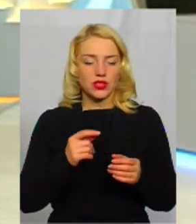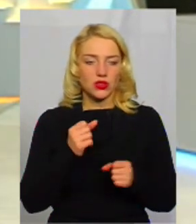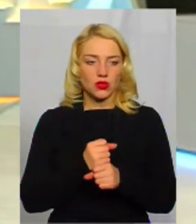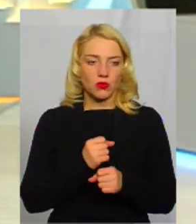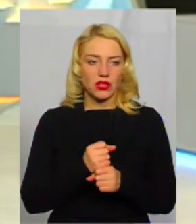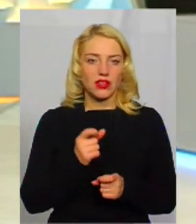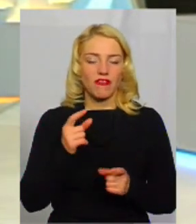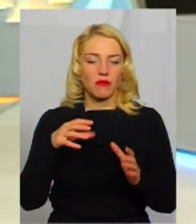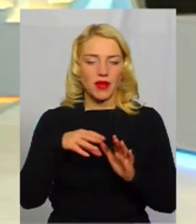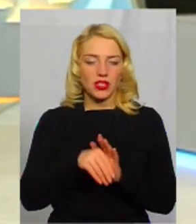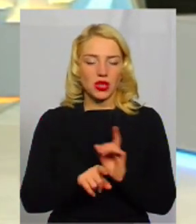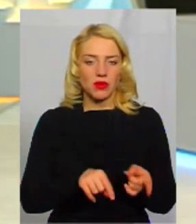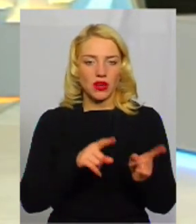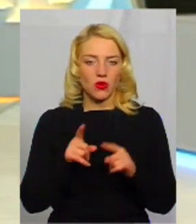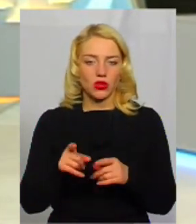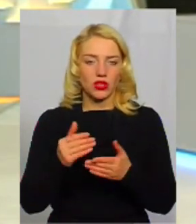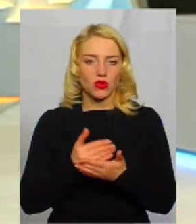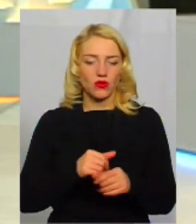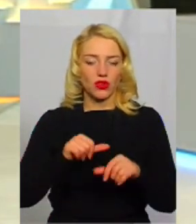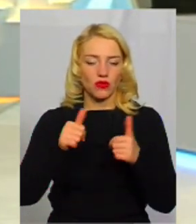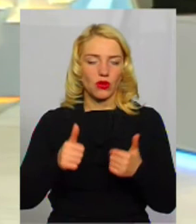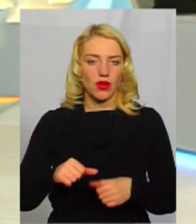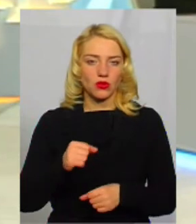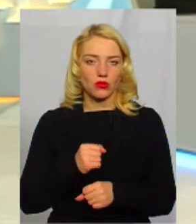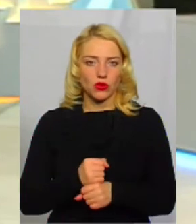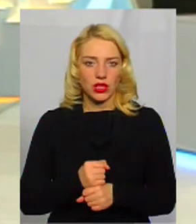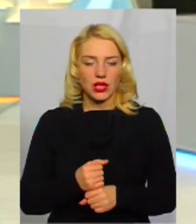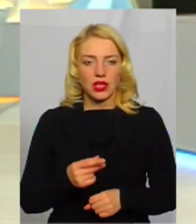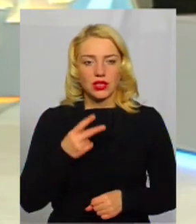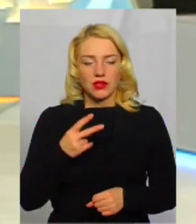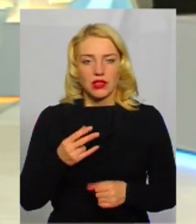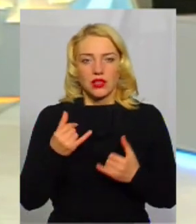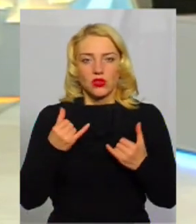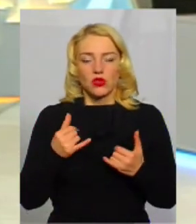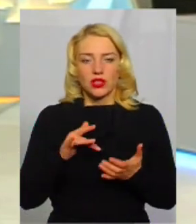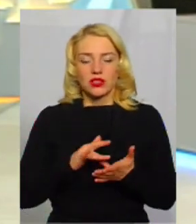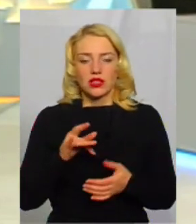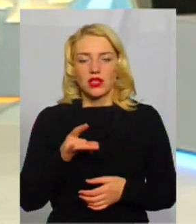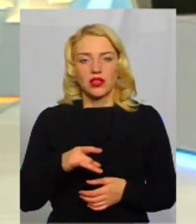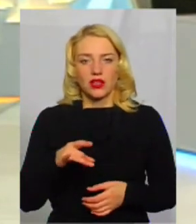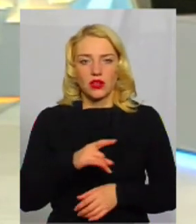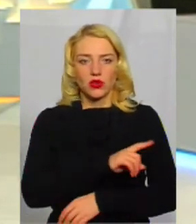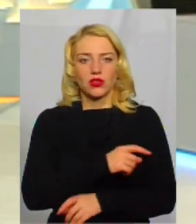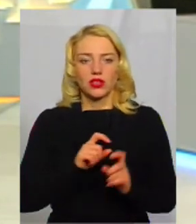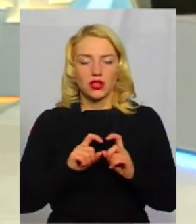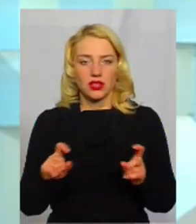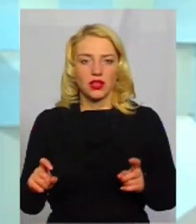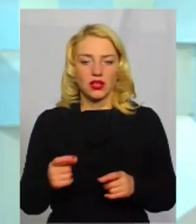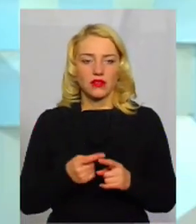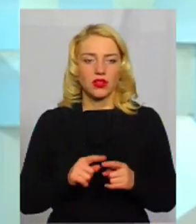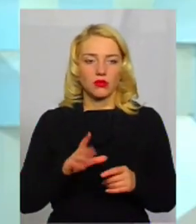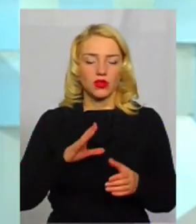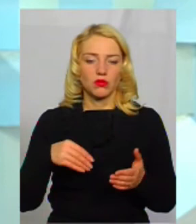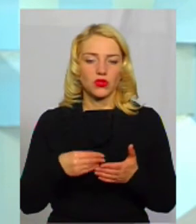новий формат роботи? Ну, дивіться, сьогодні центральні райони лікарні, вони були